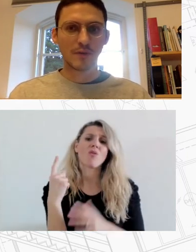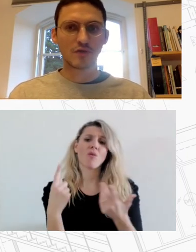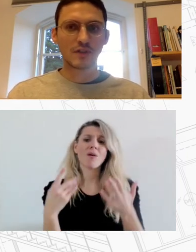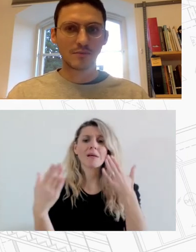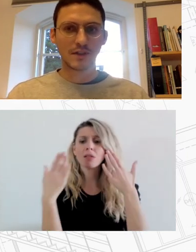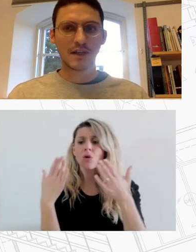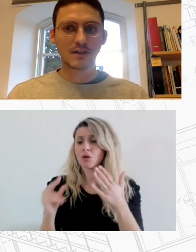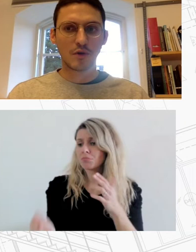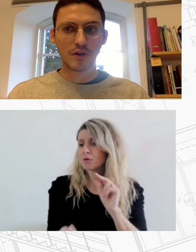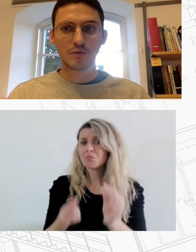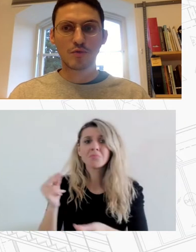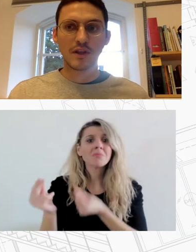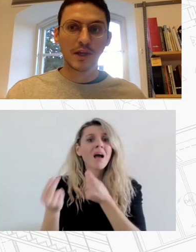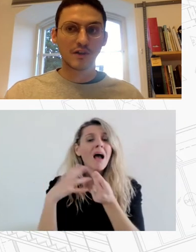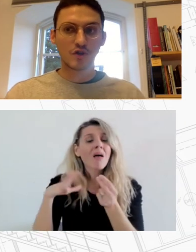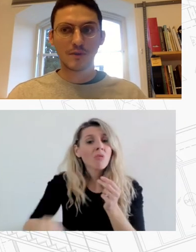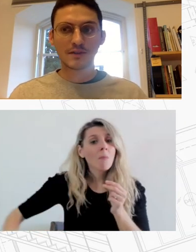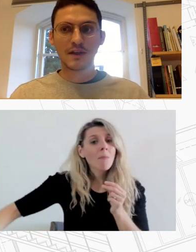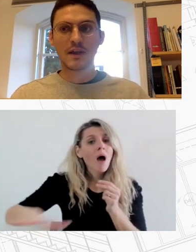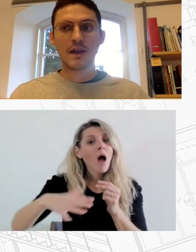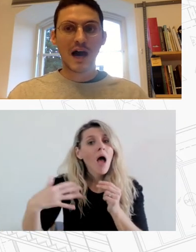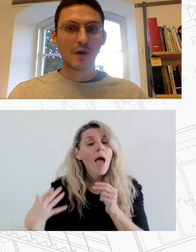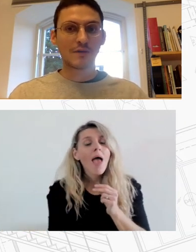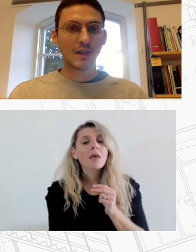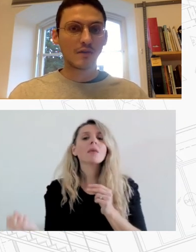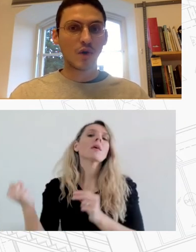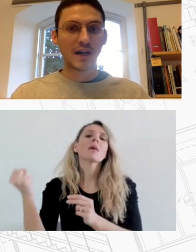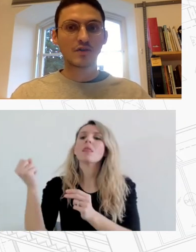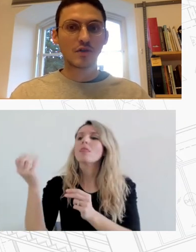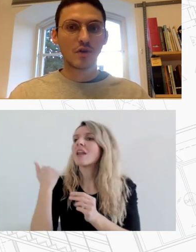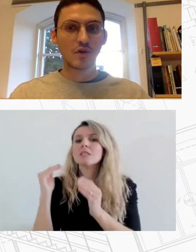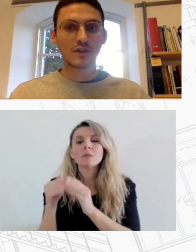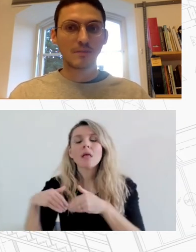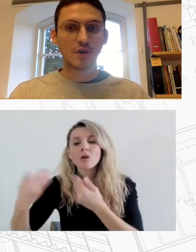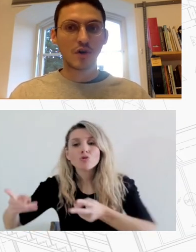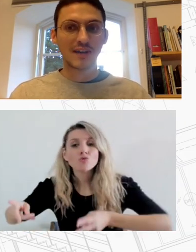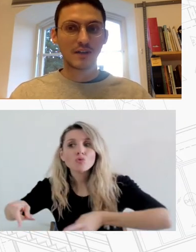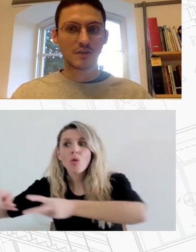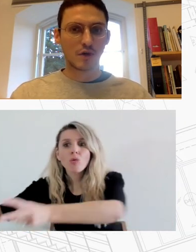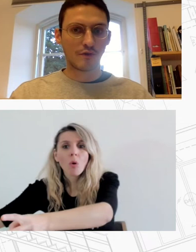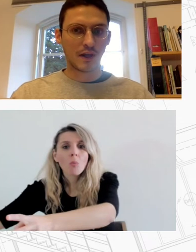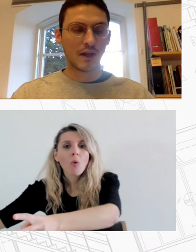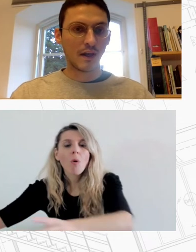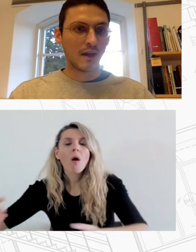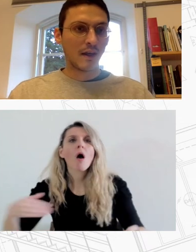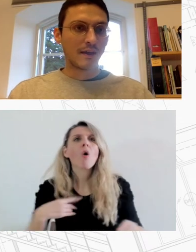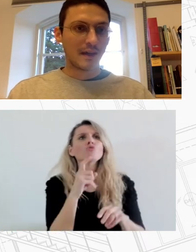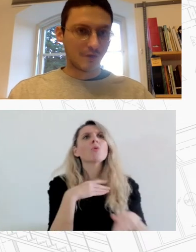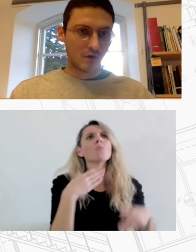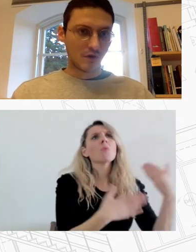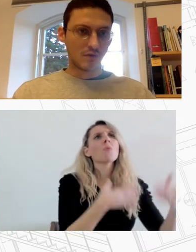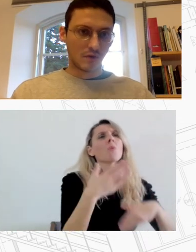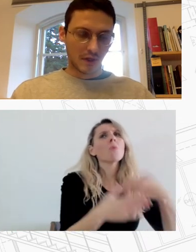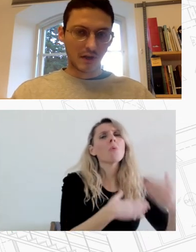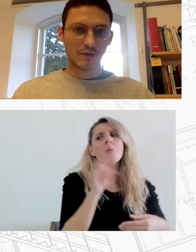προβλήματος της έλλειψης στέγης από ανθρώπους που δεν επηρεαζόμαστε από αυτή τουλάχιστον όχι στην πιο ορατή της μορφή Γι'